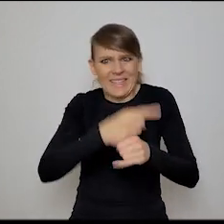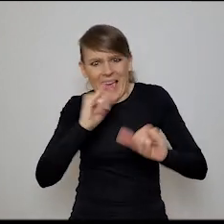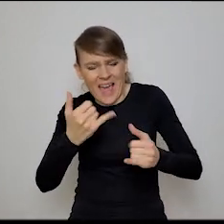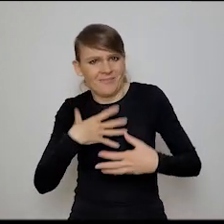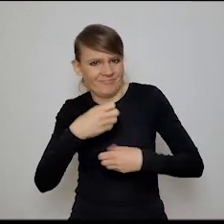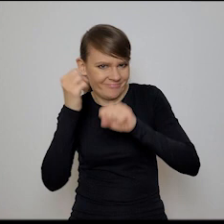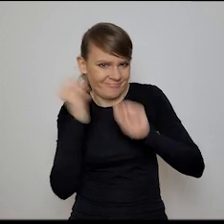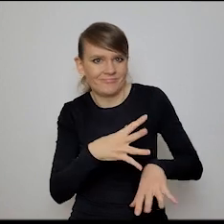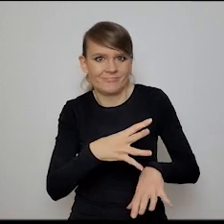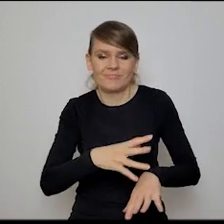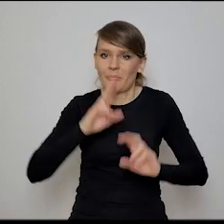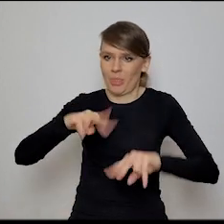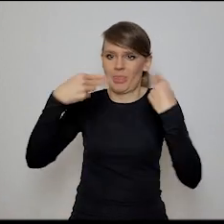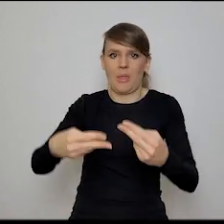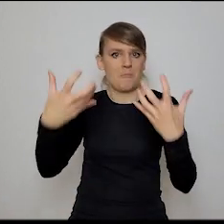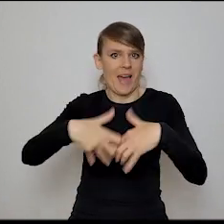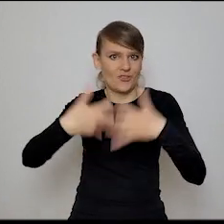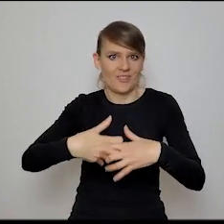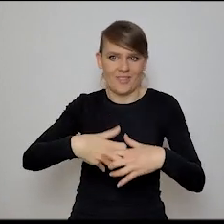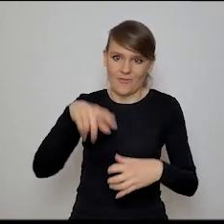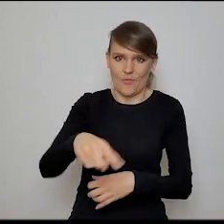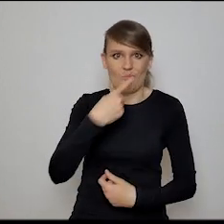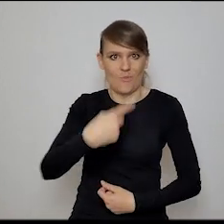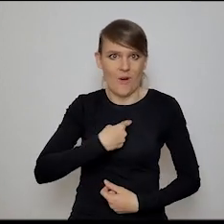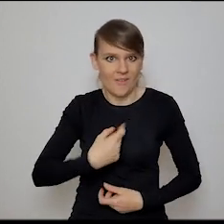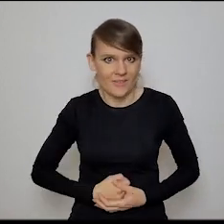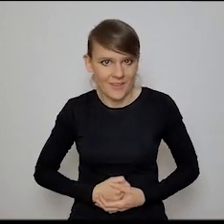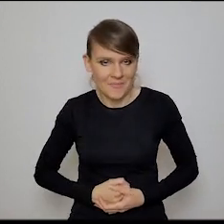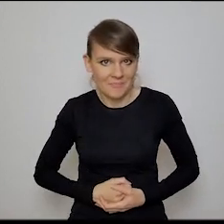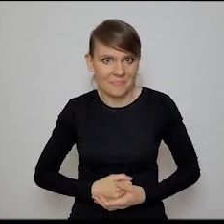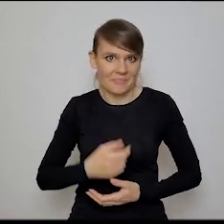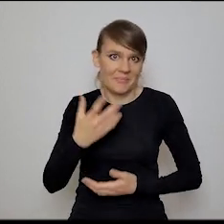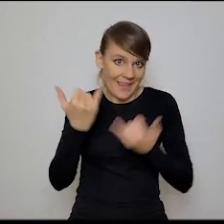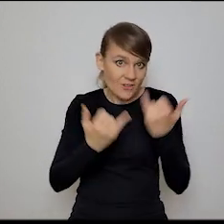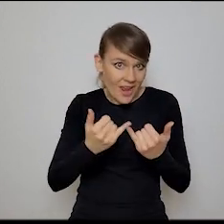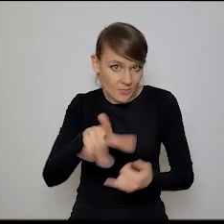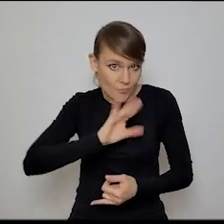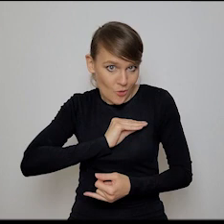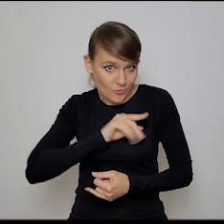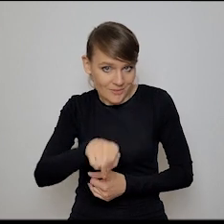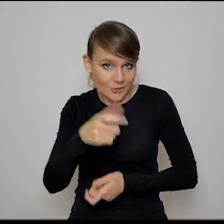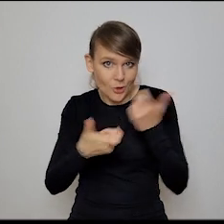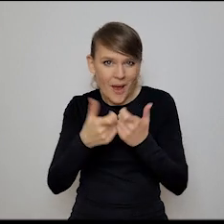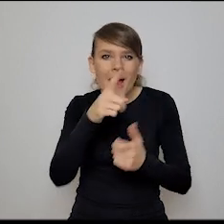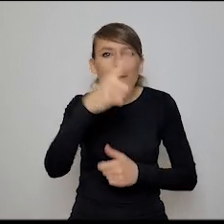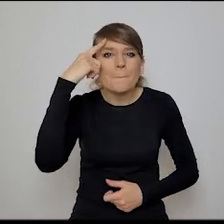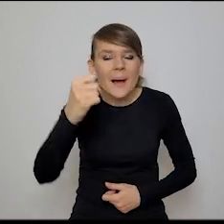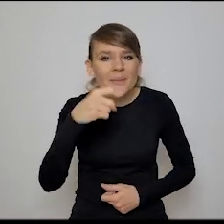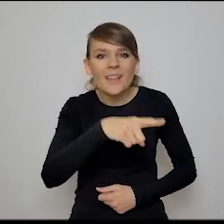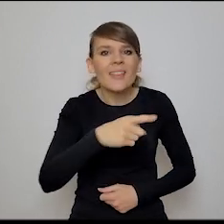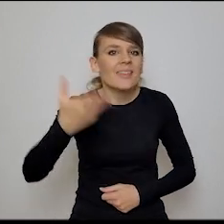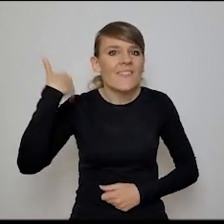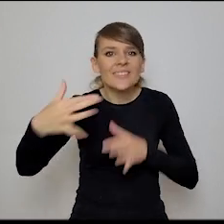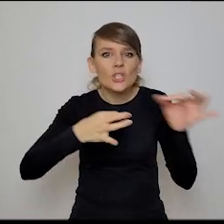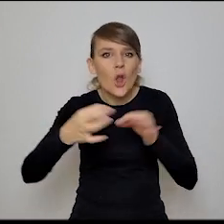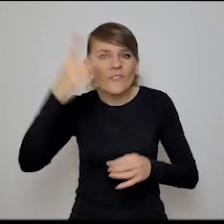i przerzucić to na maszynkę przy założeniu, że taka maszyna jest możliwa, bo ona jest możliwa. Pamiętasz było coś takiego w